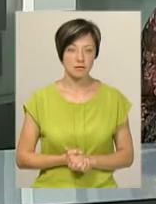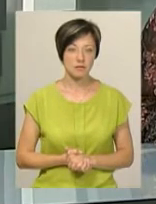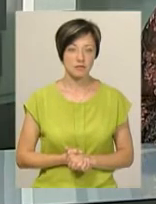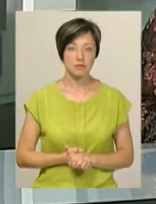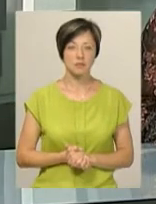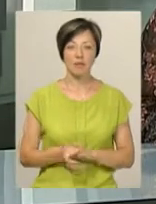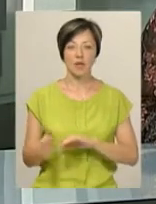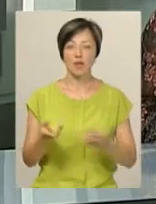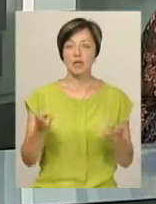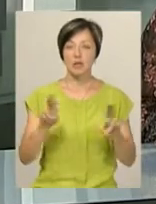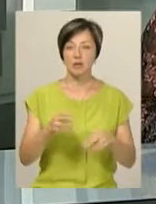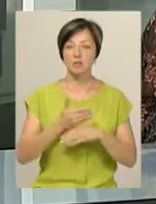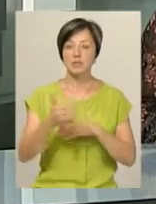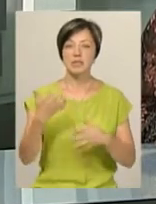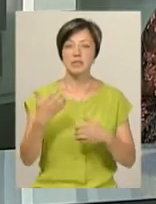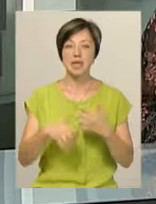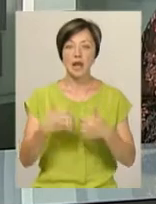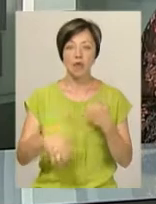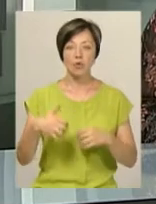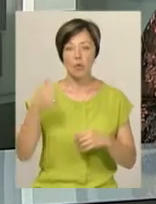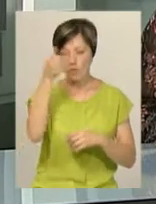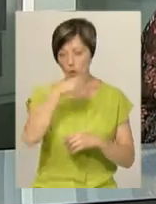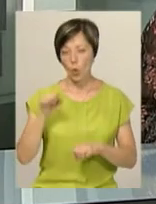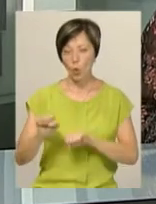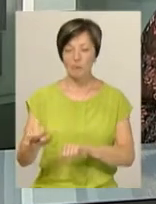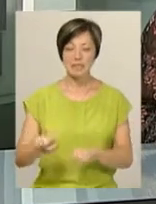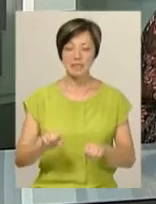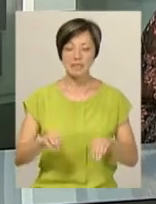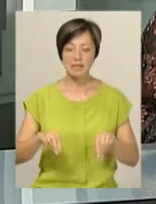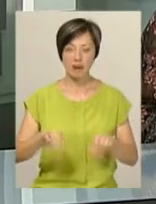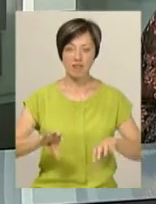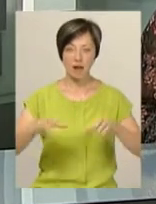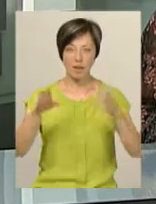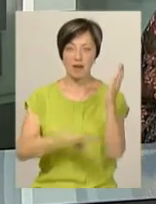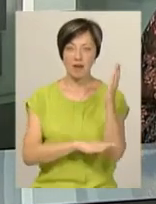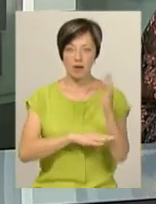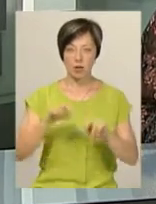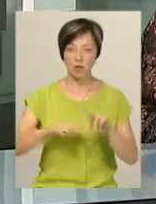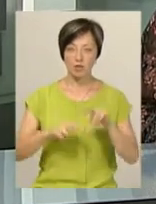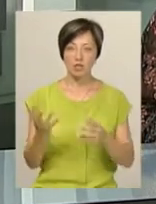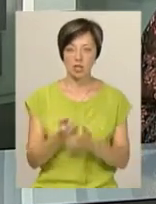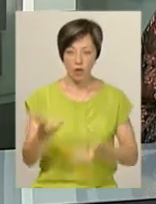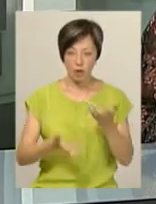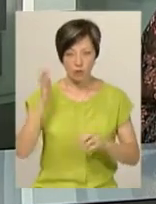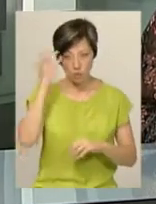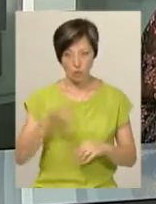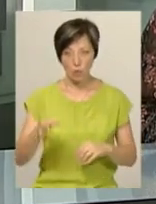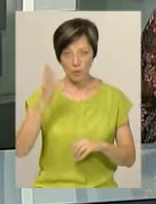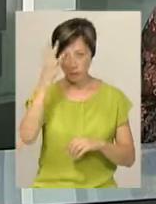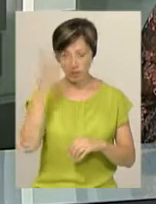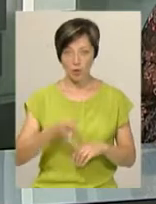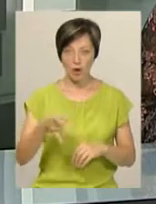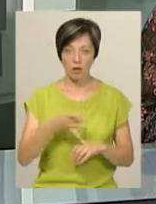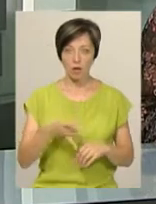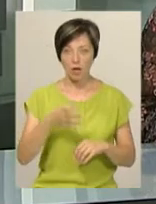Залишки пізньо-середньовічного укріплення земляних валів з дерев'яними конструкціями знайшли археологи в Чорному острові Хмельницького району.